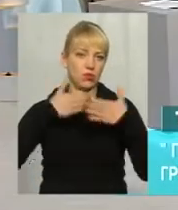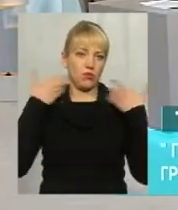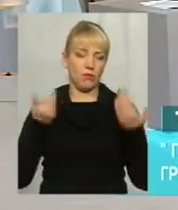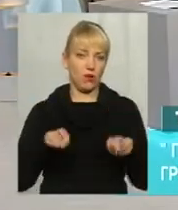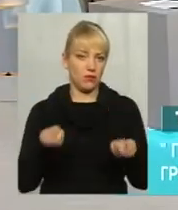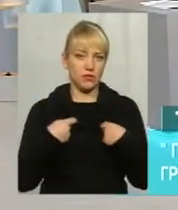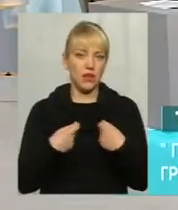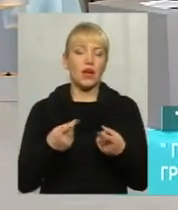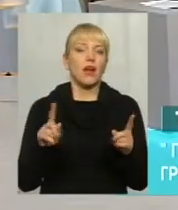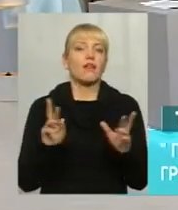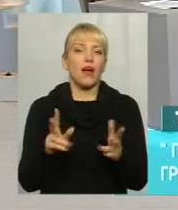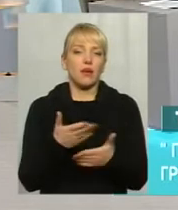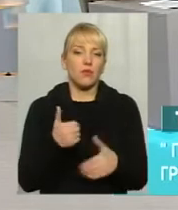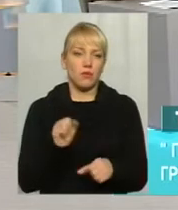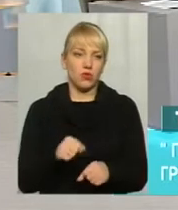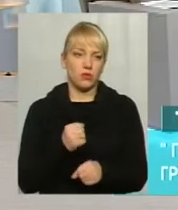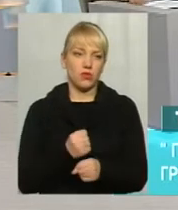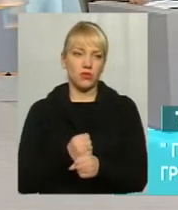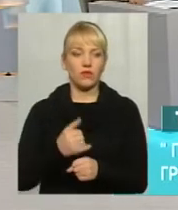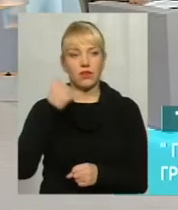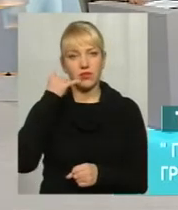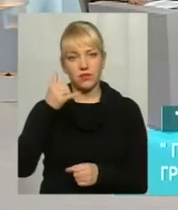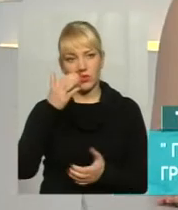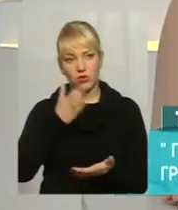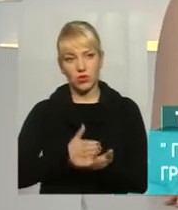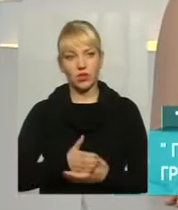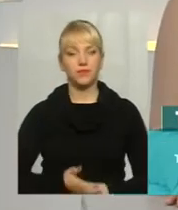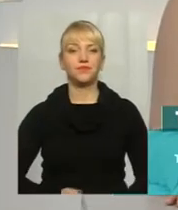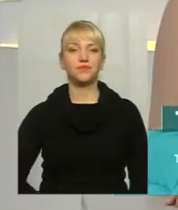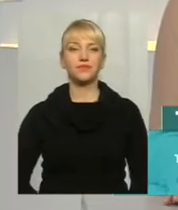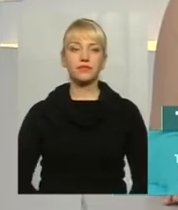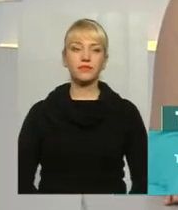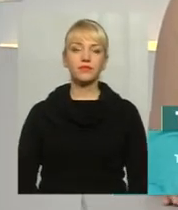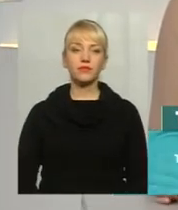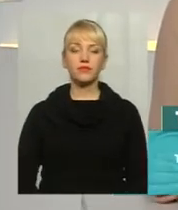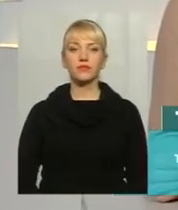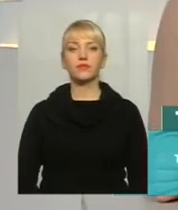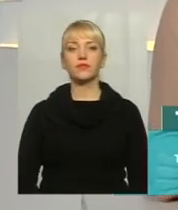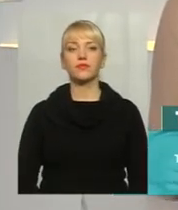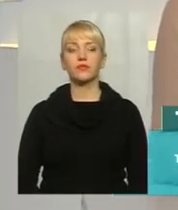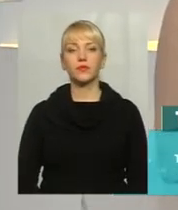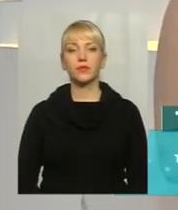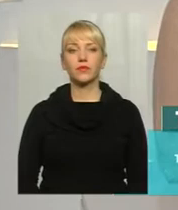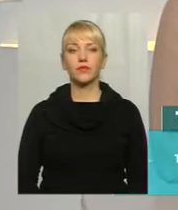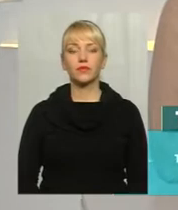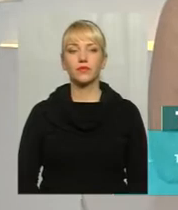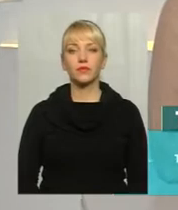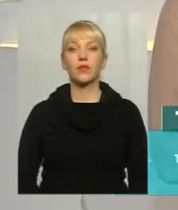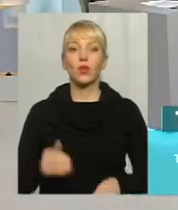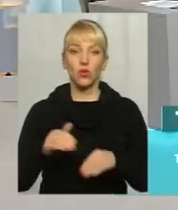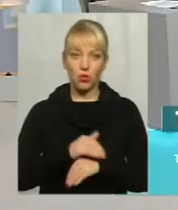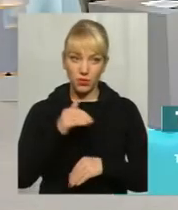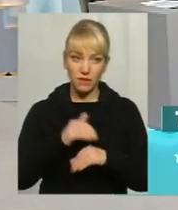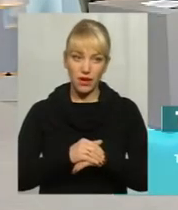як ми можемо працювати? Дякую. В нас вже на зв'язку є глядач. Давайте послухаємо його питання. Добрий вечір. Ви в ефірі. Добрий